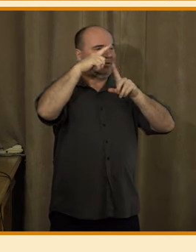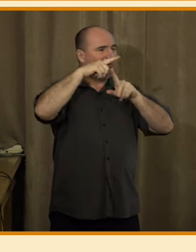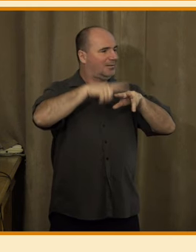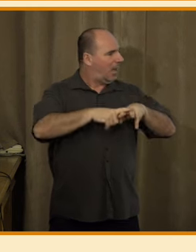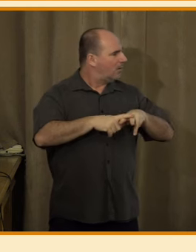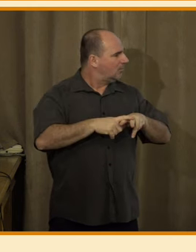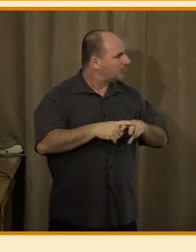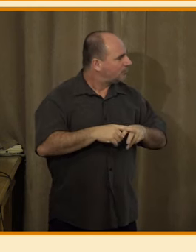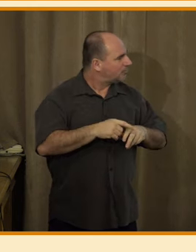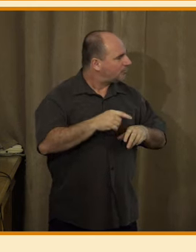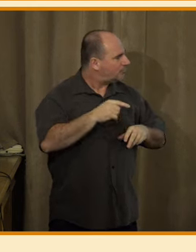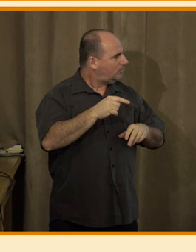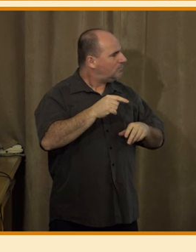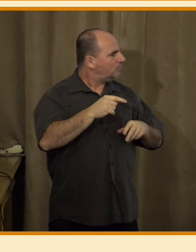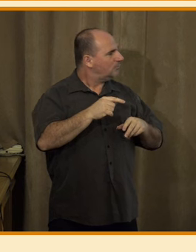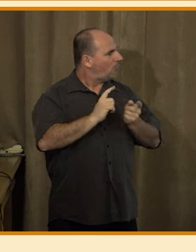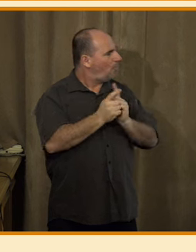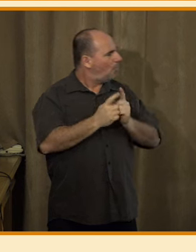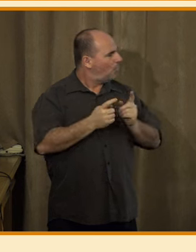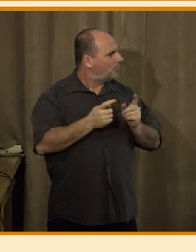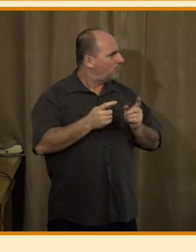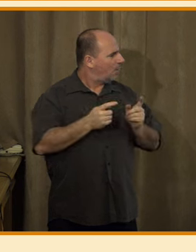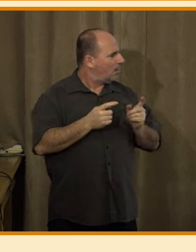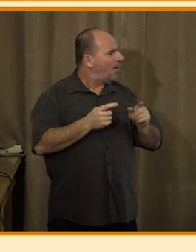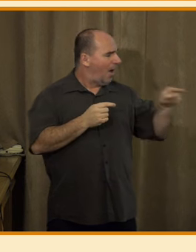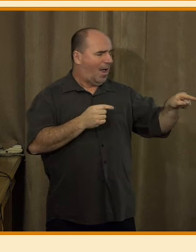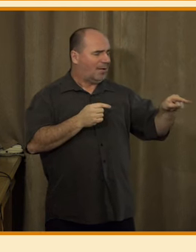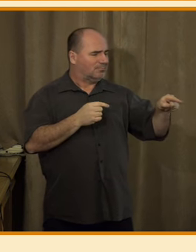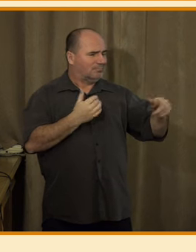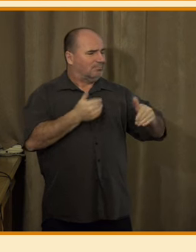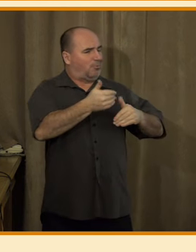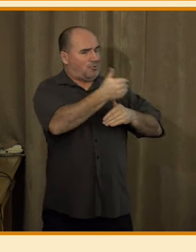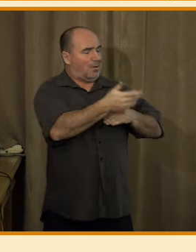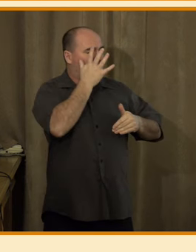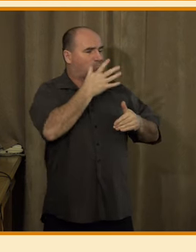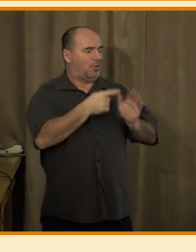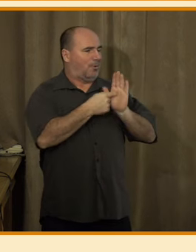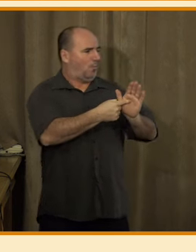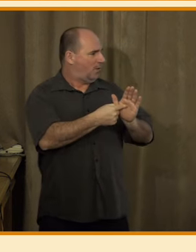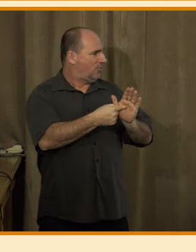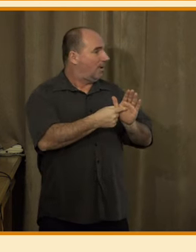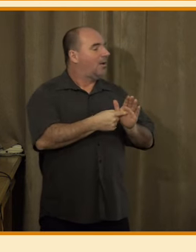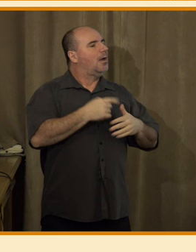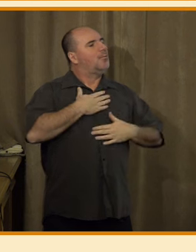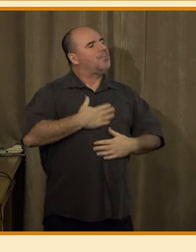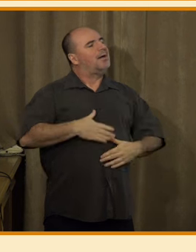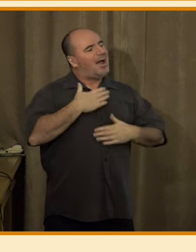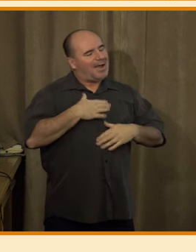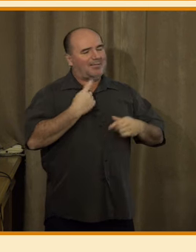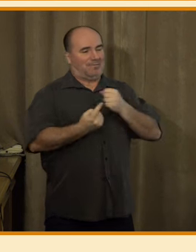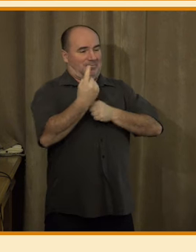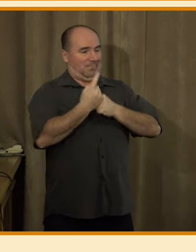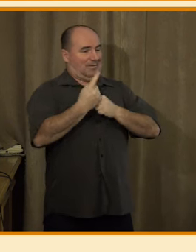prvního panelu a naši diskutující budou mluvit. Takže budeme rádi, když výsledky toho výzkumu, krom toho, že jsou na